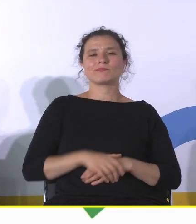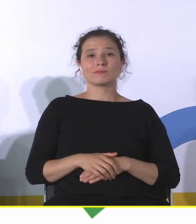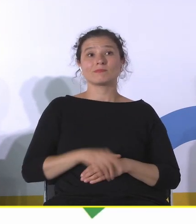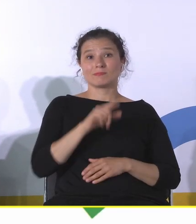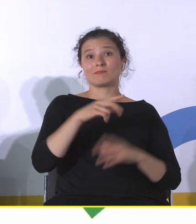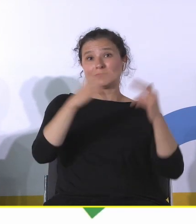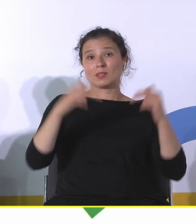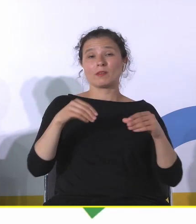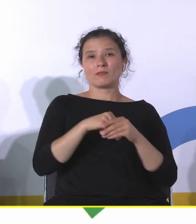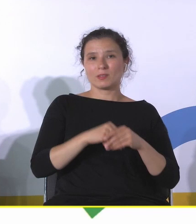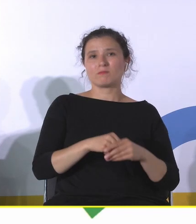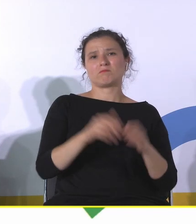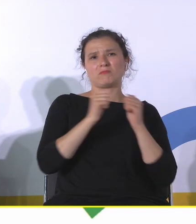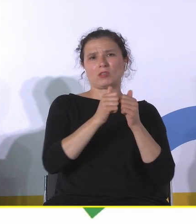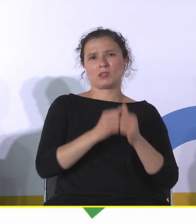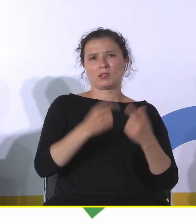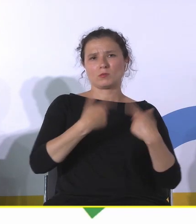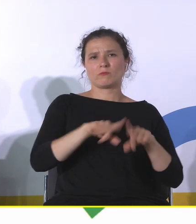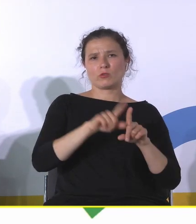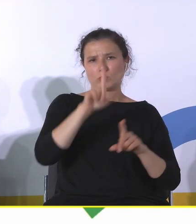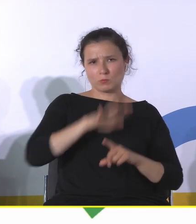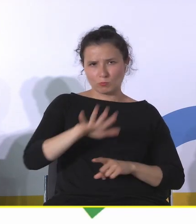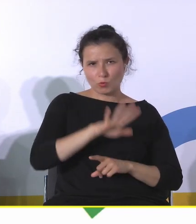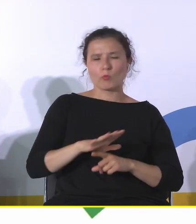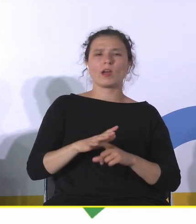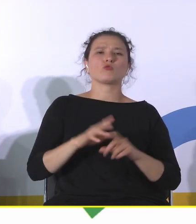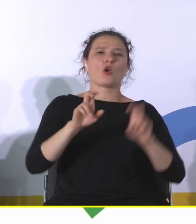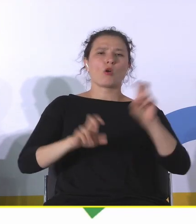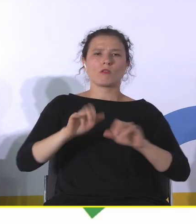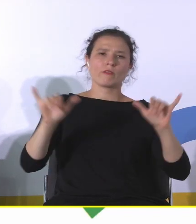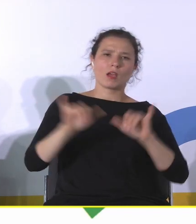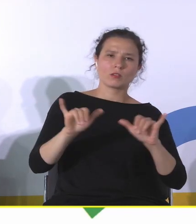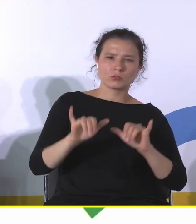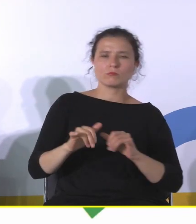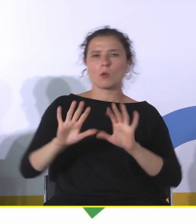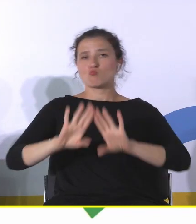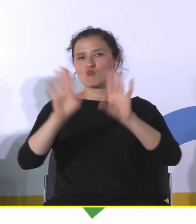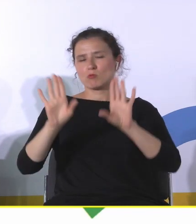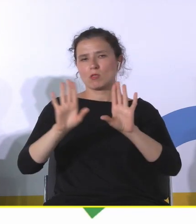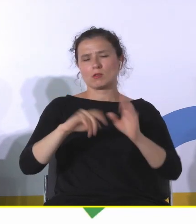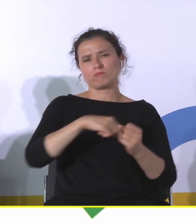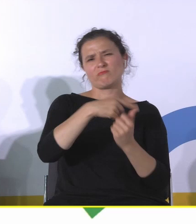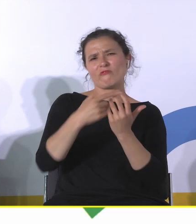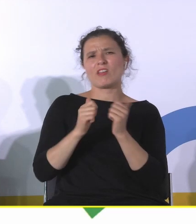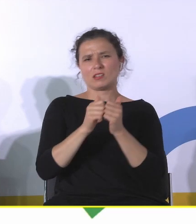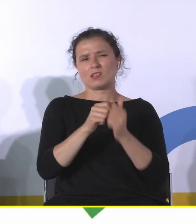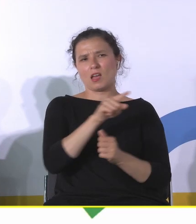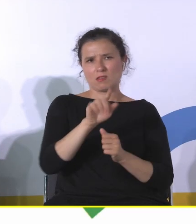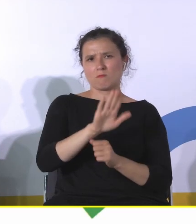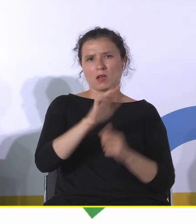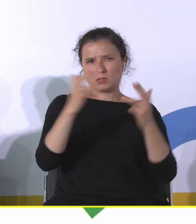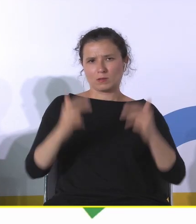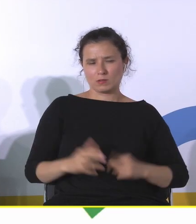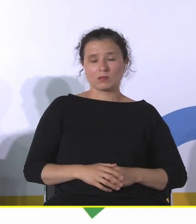funkcje społecznościowe, i hotelowe, i gastronomiczne, i muzealne, czyli ta wielofunkcyjność, myślę też, tutaj może być tą